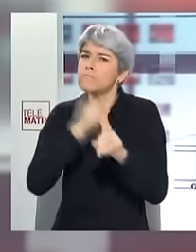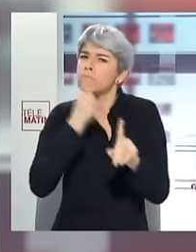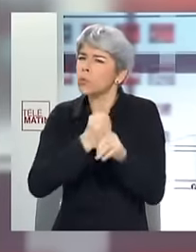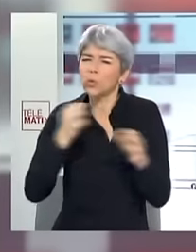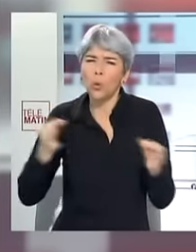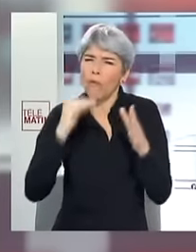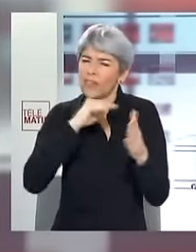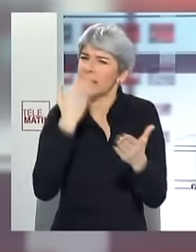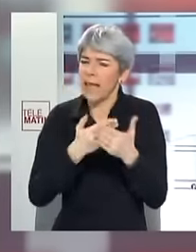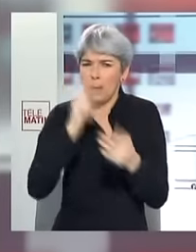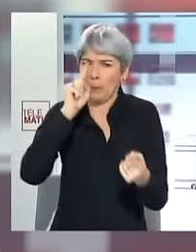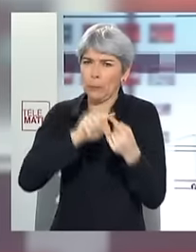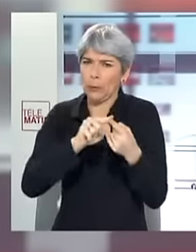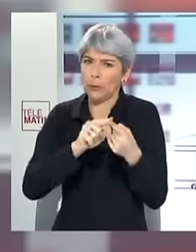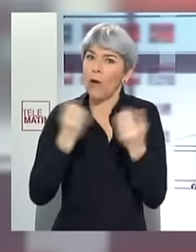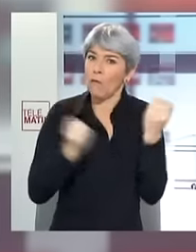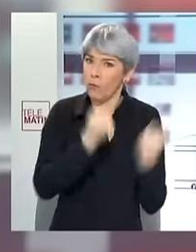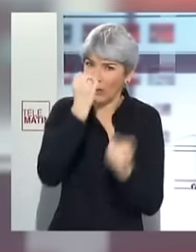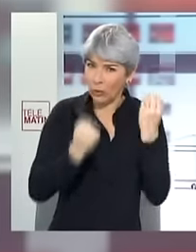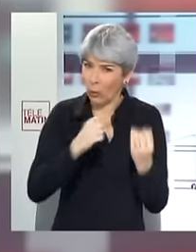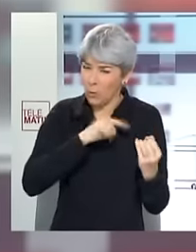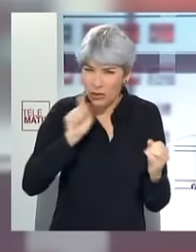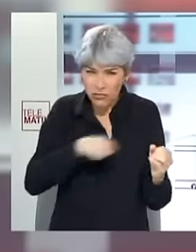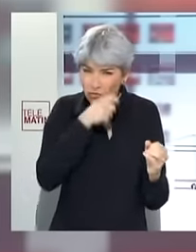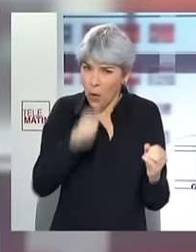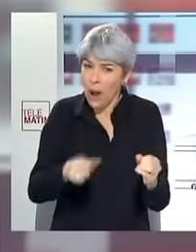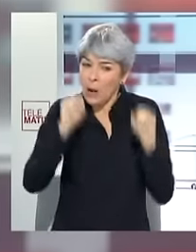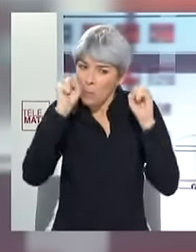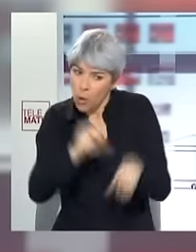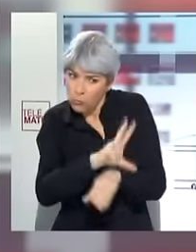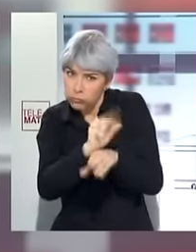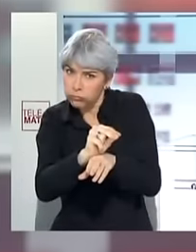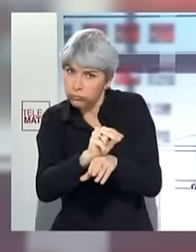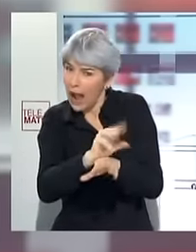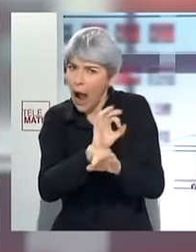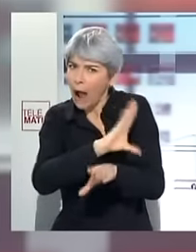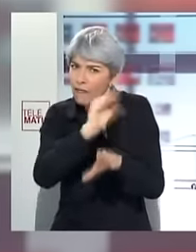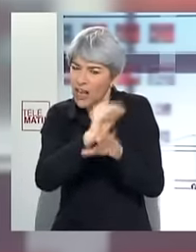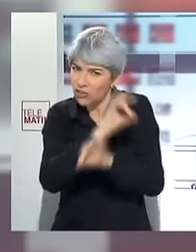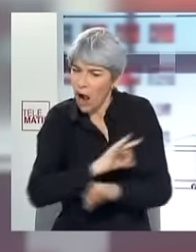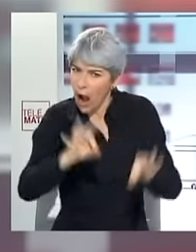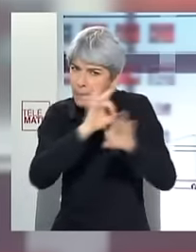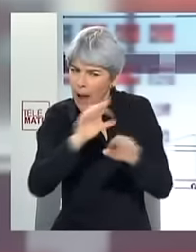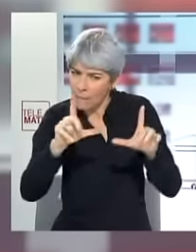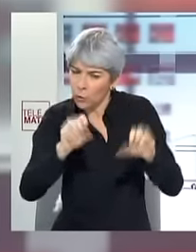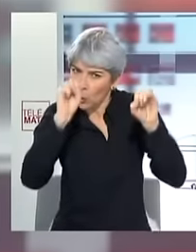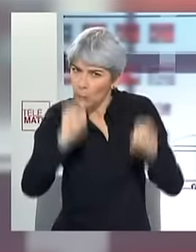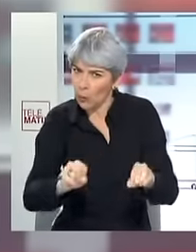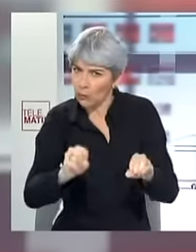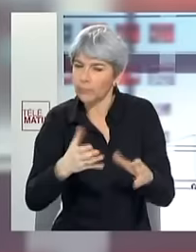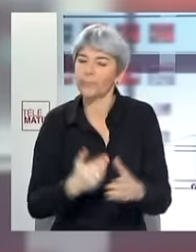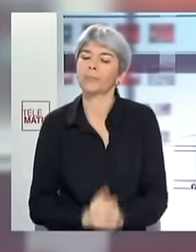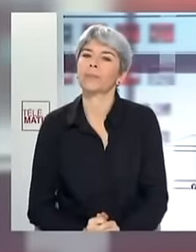sur un véhicule banalisé, il sera capable de photographier sans flash et en roulant les automobilistes en infraction. Faustine Saint-Jeunesse.